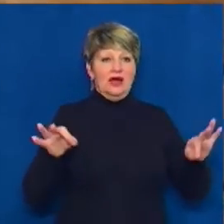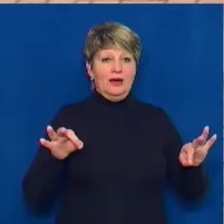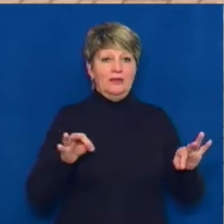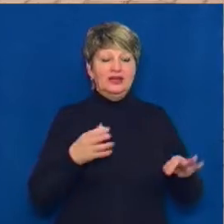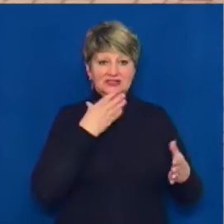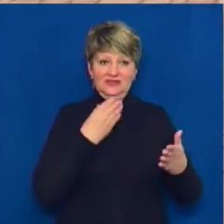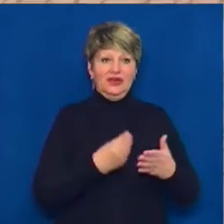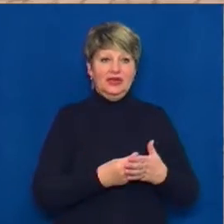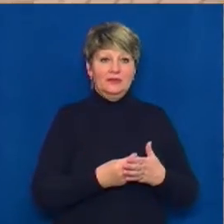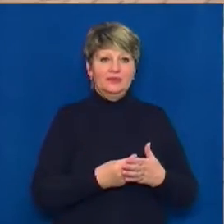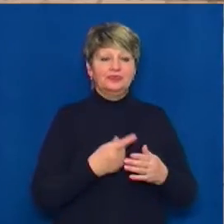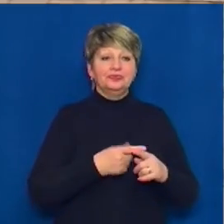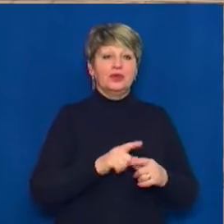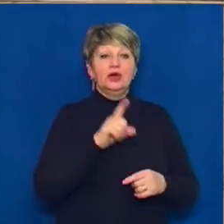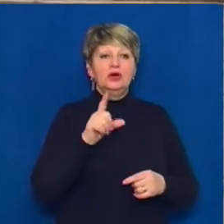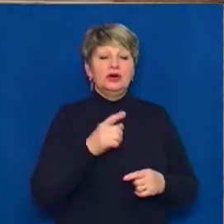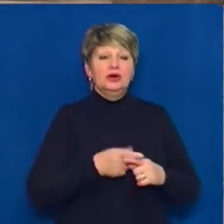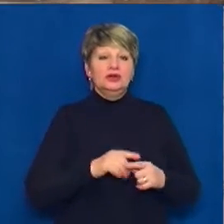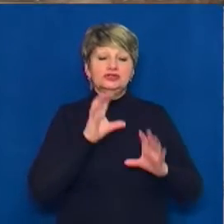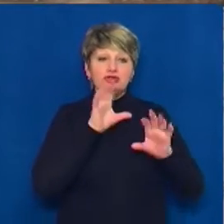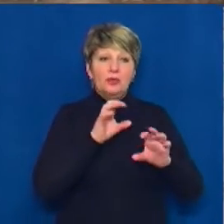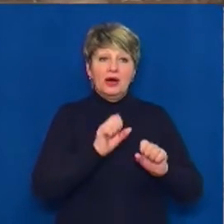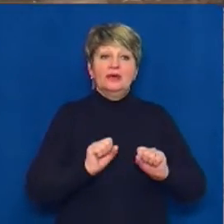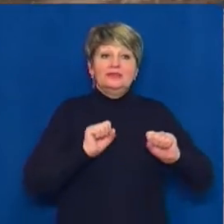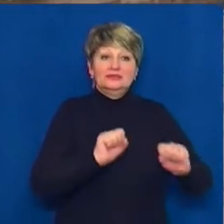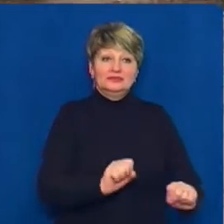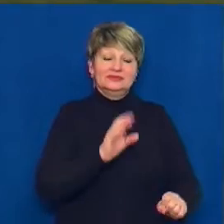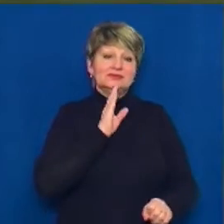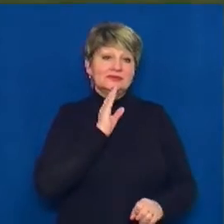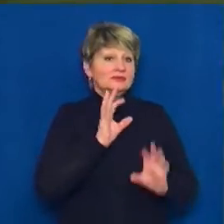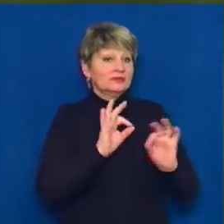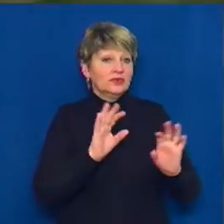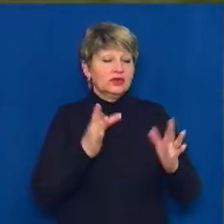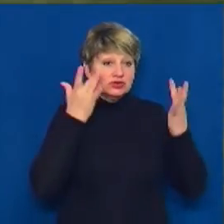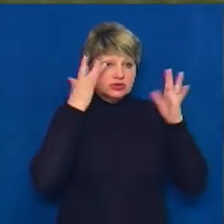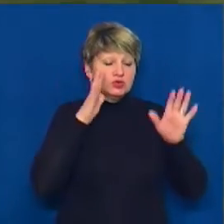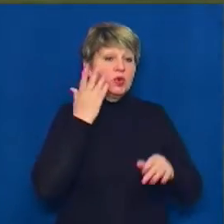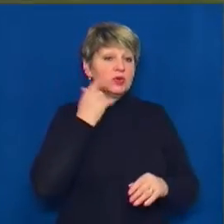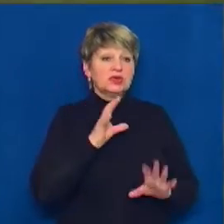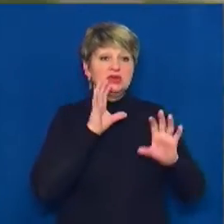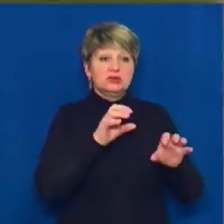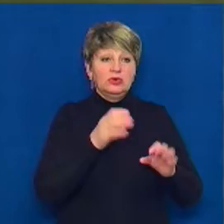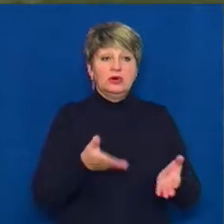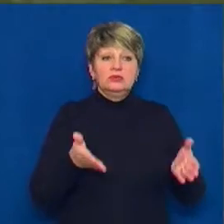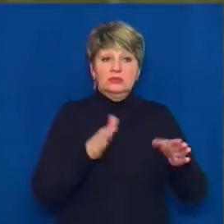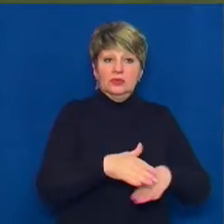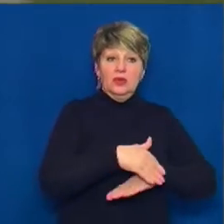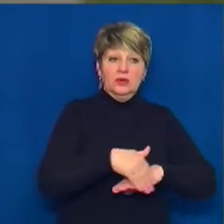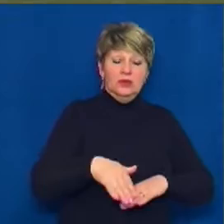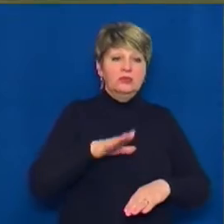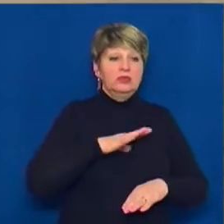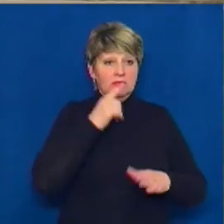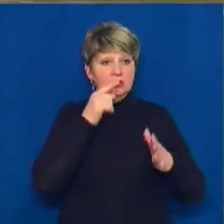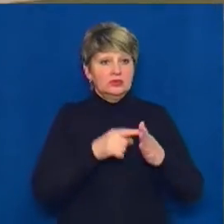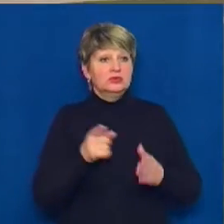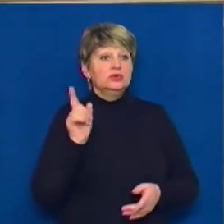така своя. ЗОО-захисниця Валентина Калінійна розповідає, випадки, коли тварин покидають на вулиці, трапляються через те,